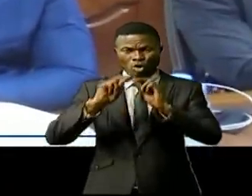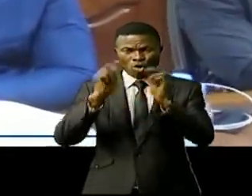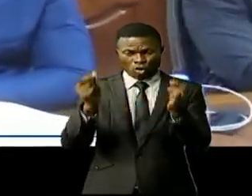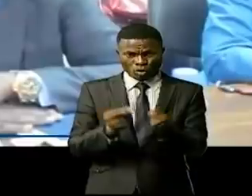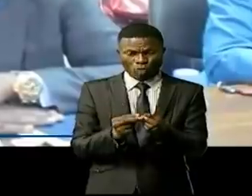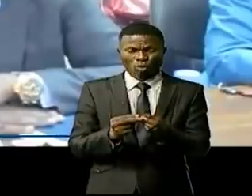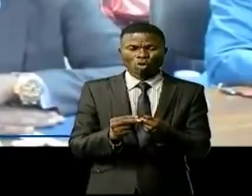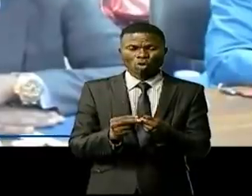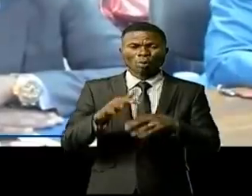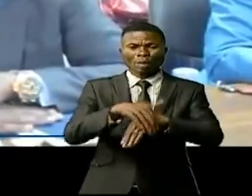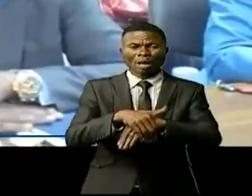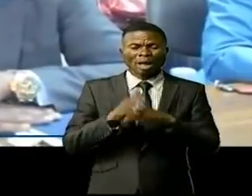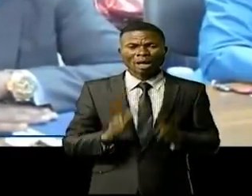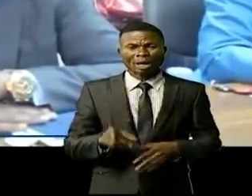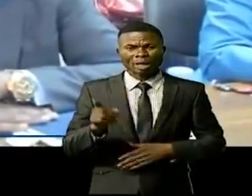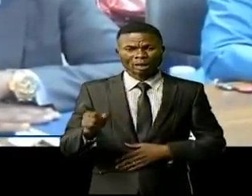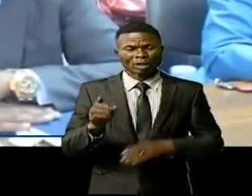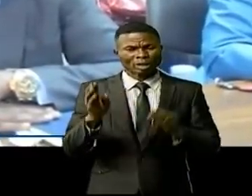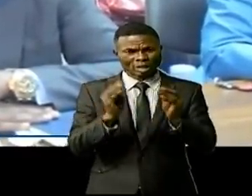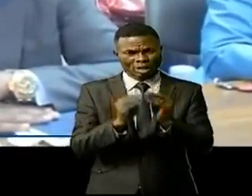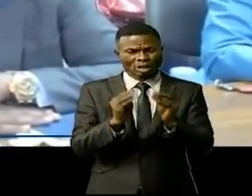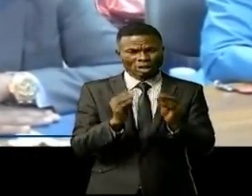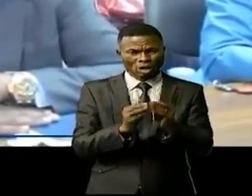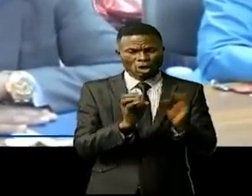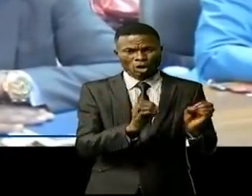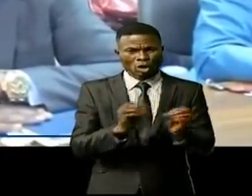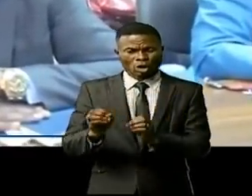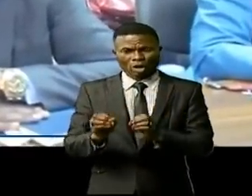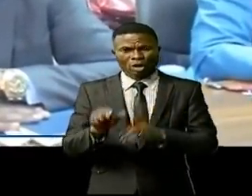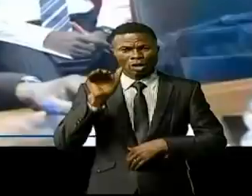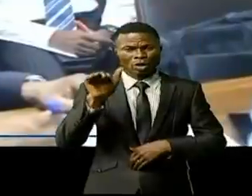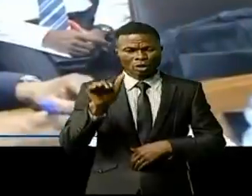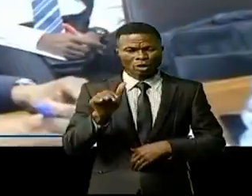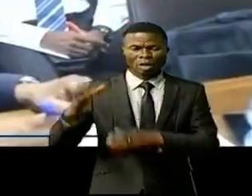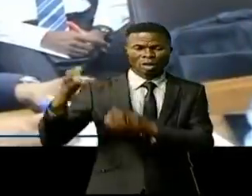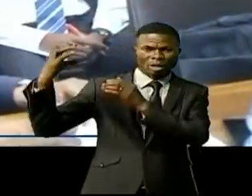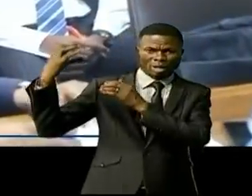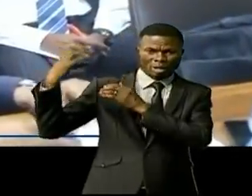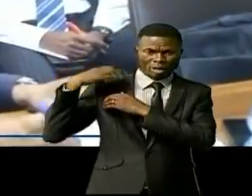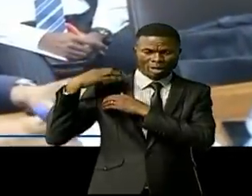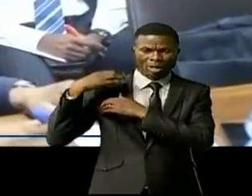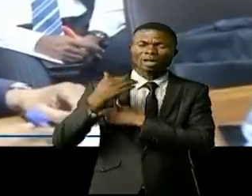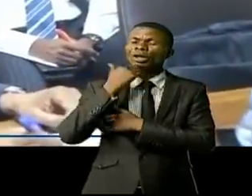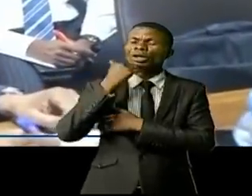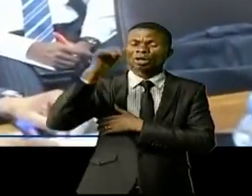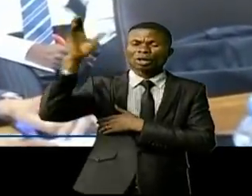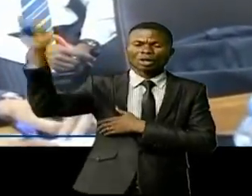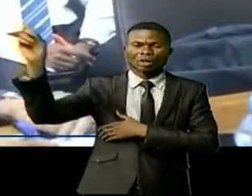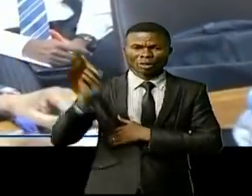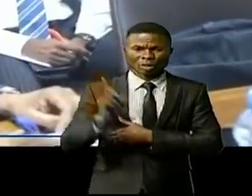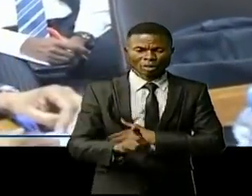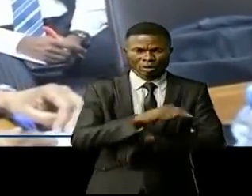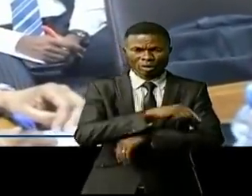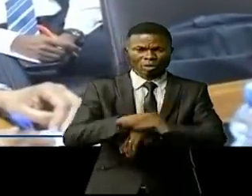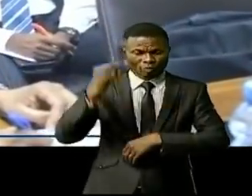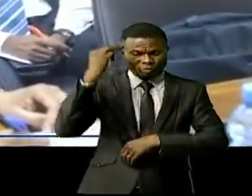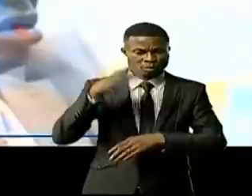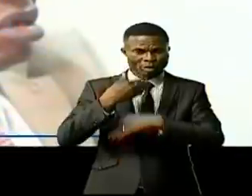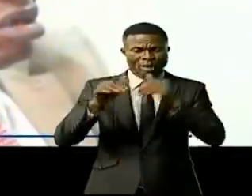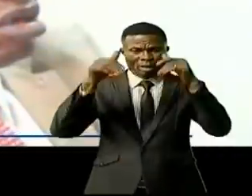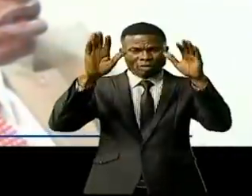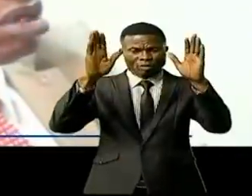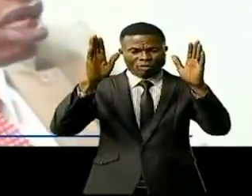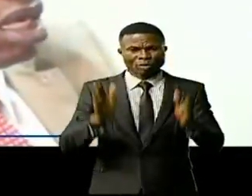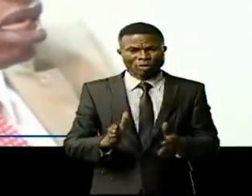Incorporated, une réunion présidée par le directeur en charge des investissements extérieurs au ministère des Affaires étrangères,